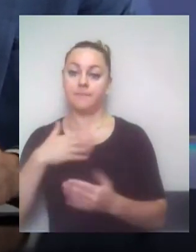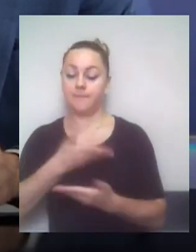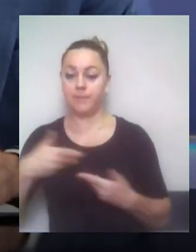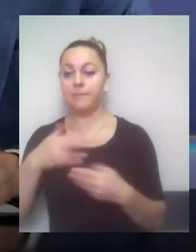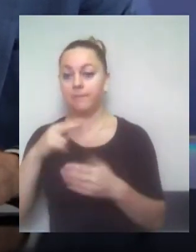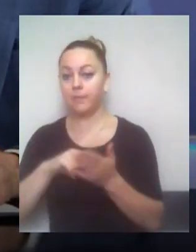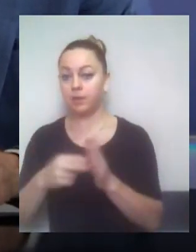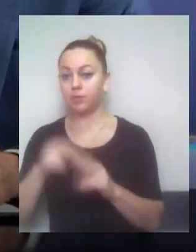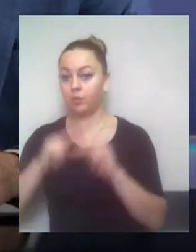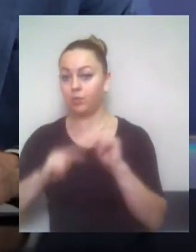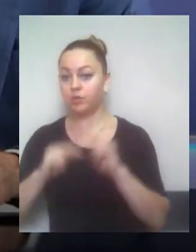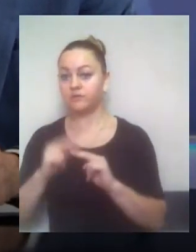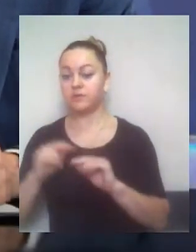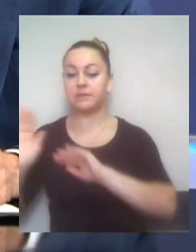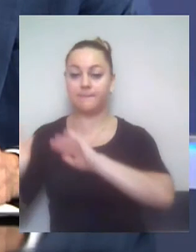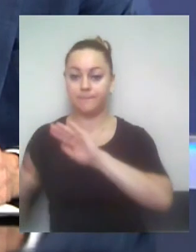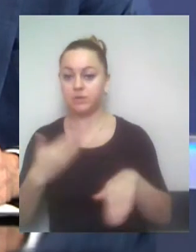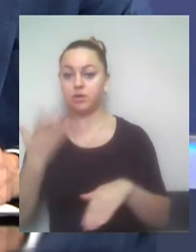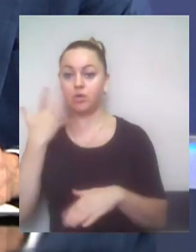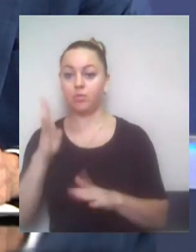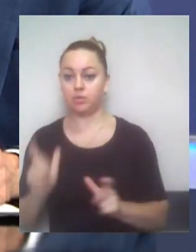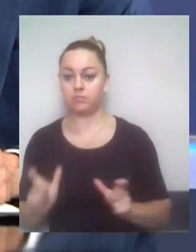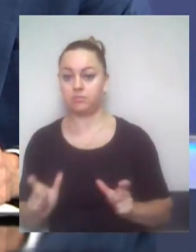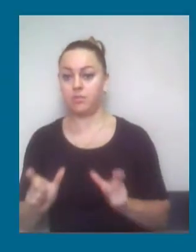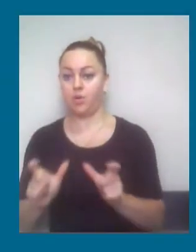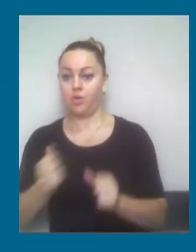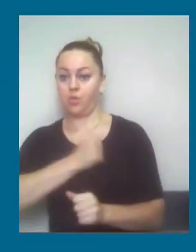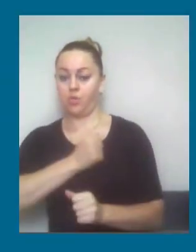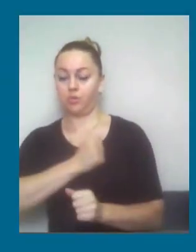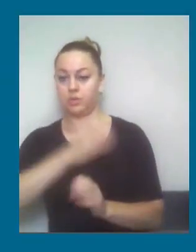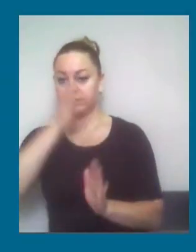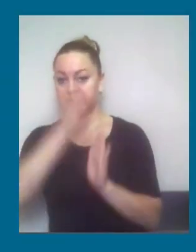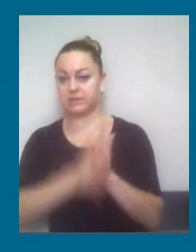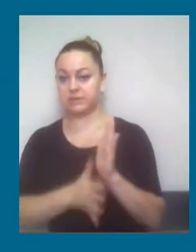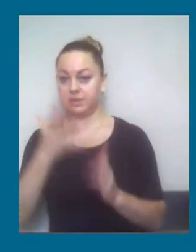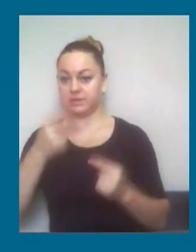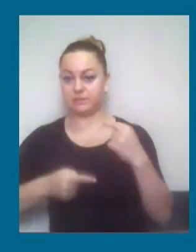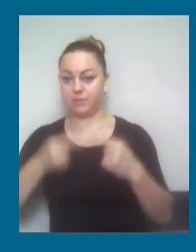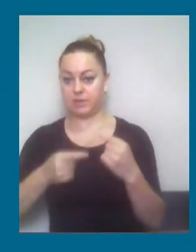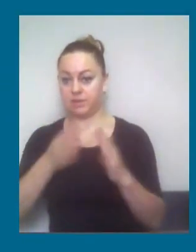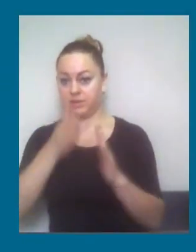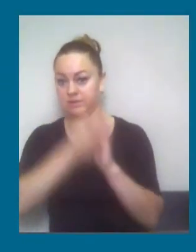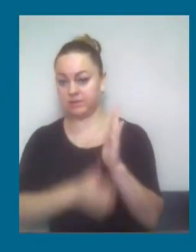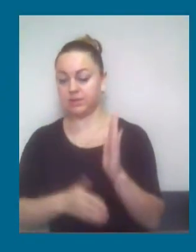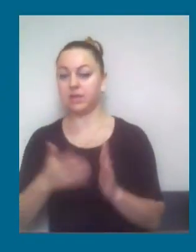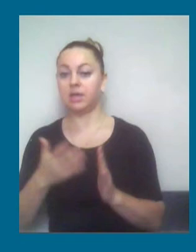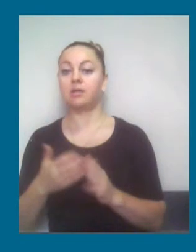роботи з укріплення спірної стіни, про яку зараз діється мова. За часовими рамками це коли?